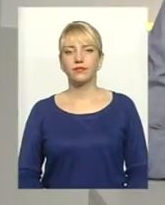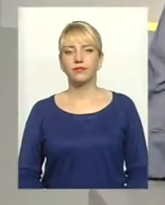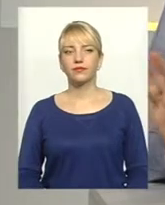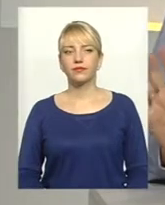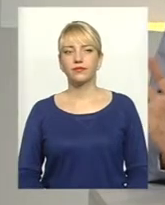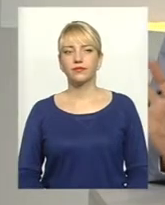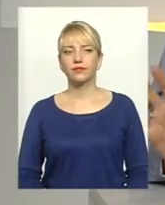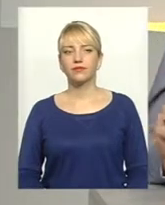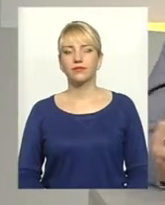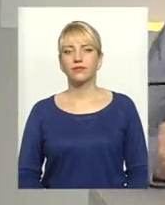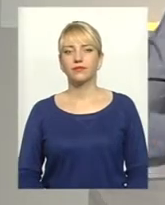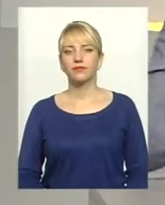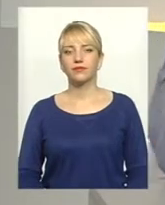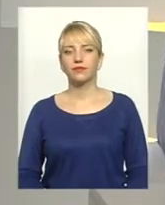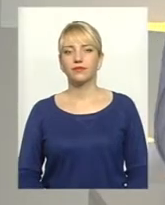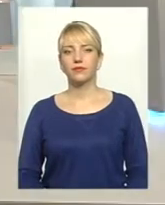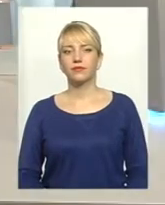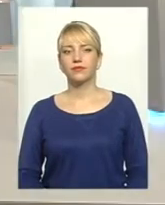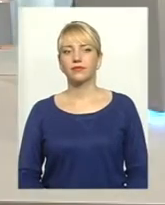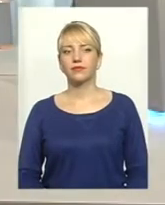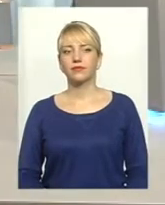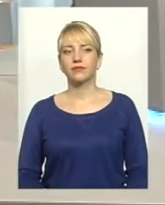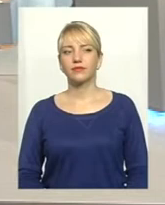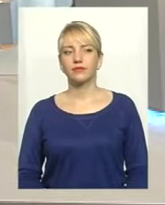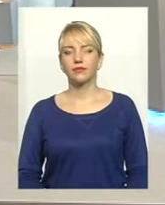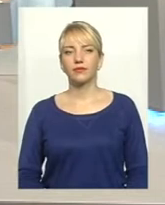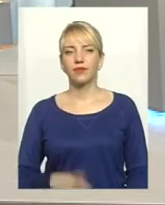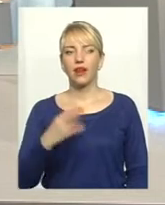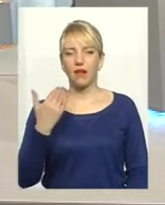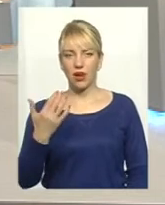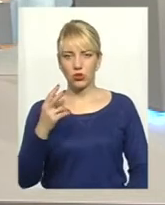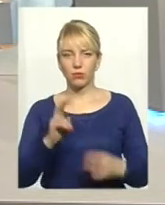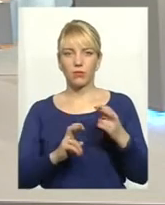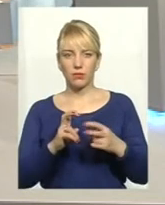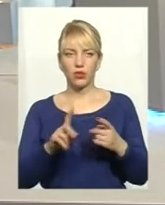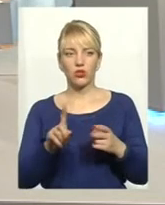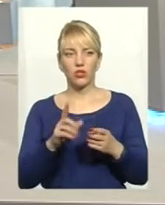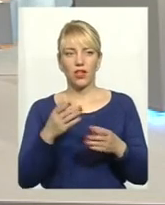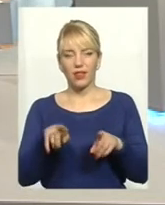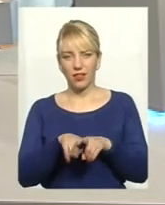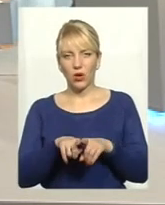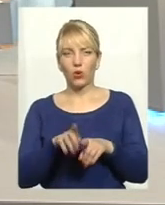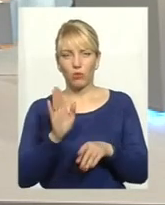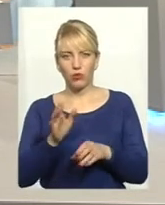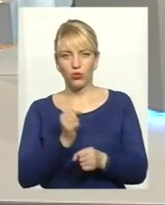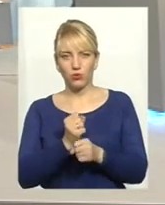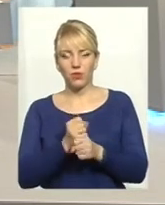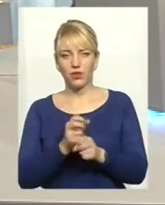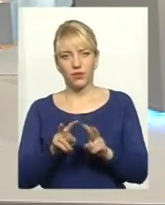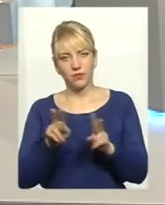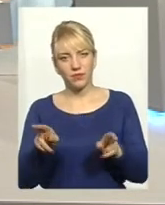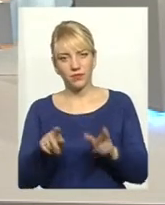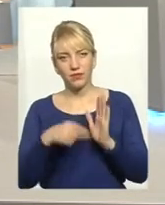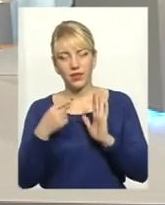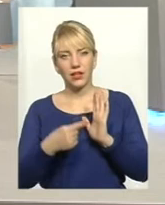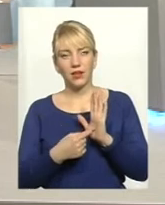Це так, щоб трохи розважити. Валентина, скажіть, на вашому підприємстві часом не збирається щось подібне реалізовувати? Я думаю,